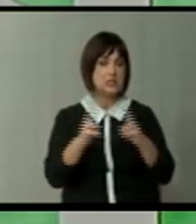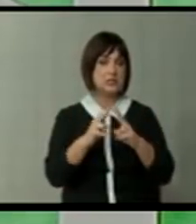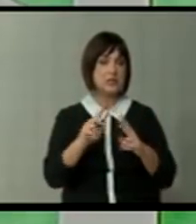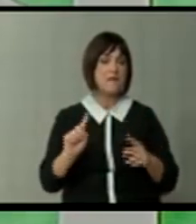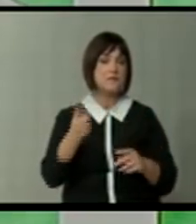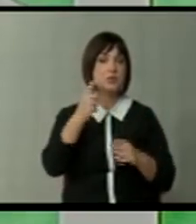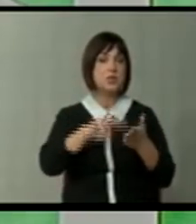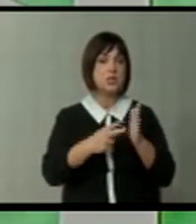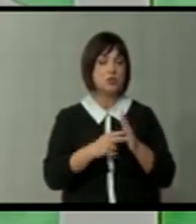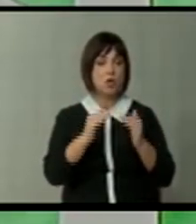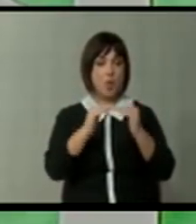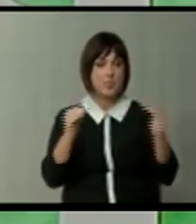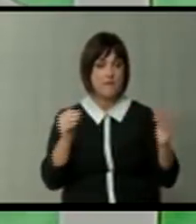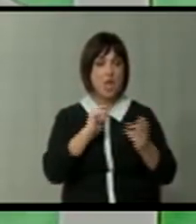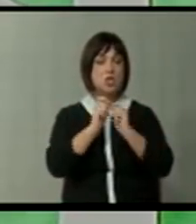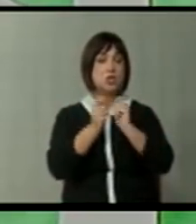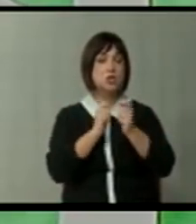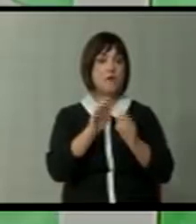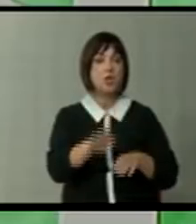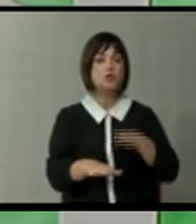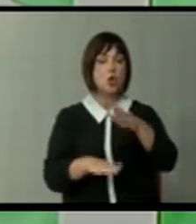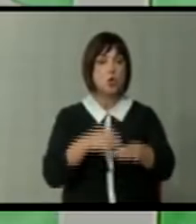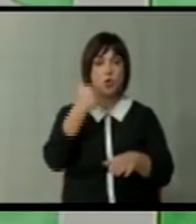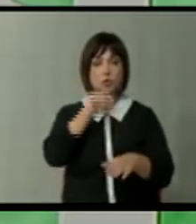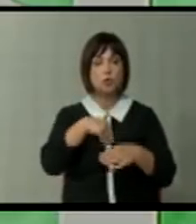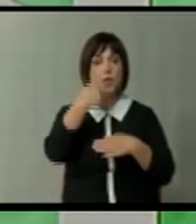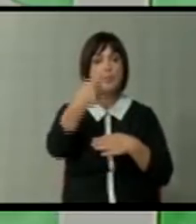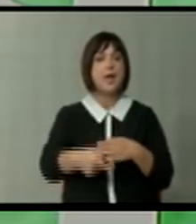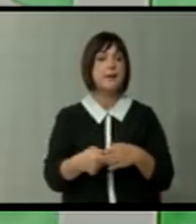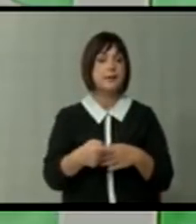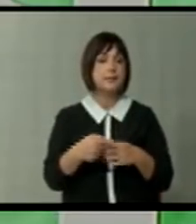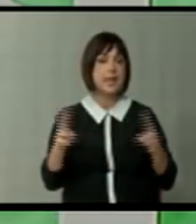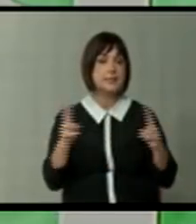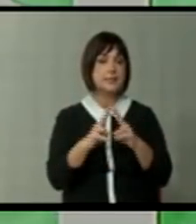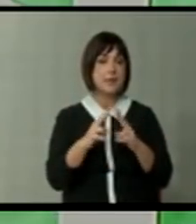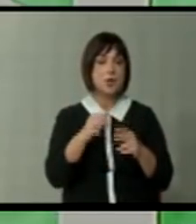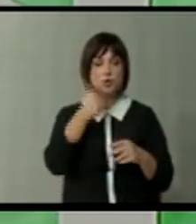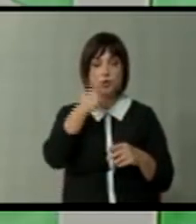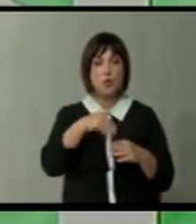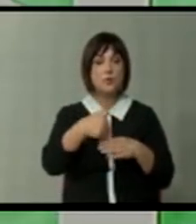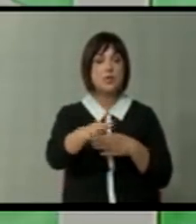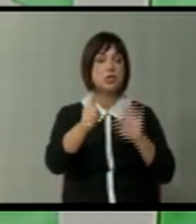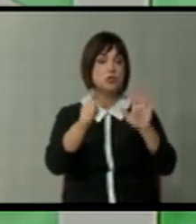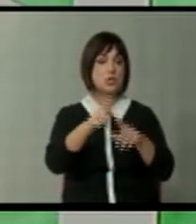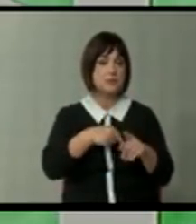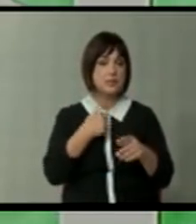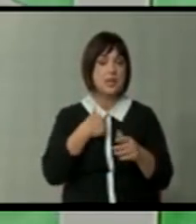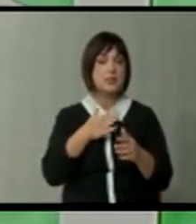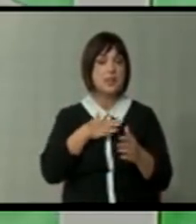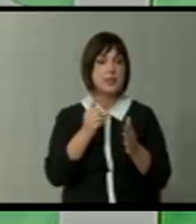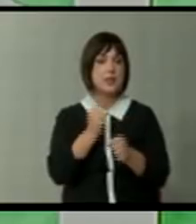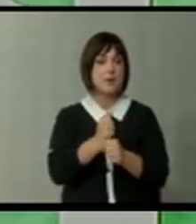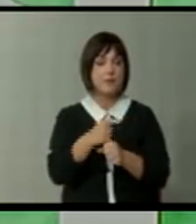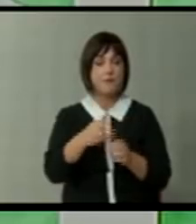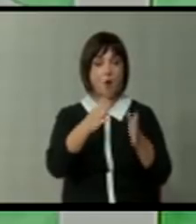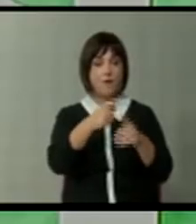високо и на техничко ниво ќе ги договараат чекорите што до наредната средба. Што во наредните шест месеци ние би направили во тоа